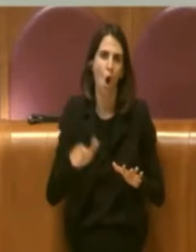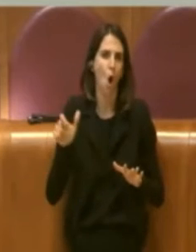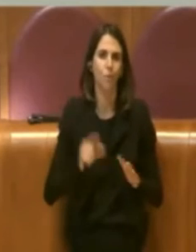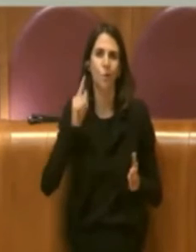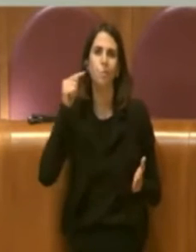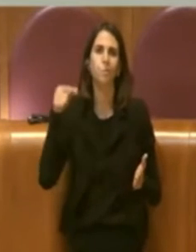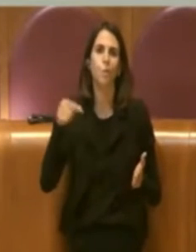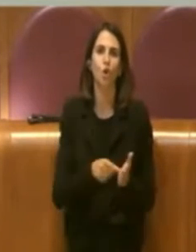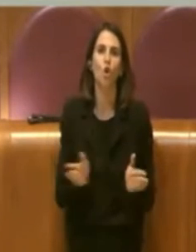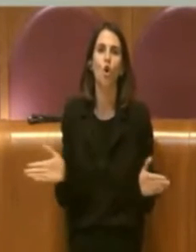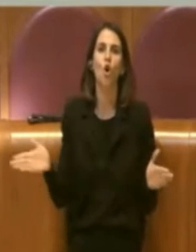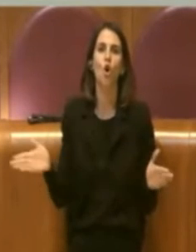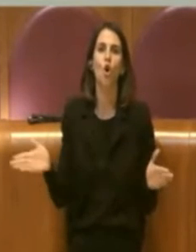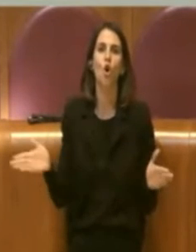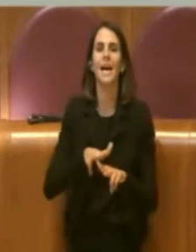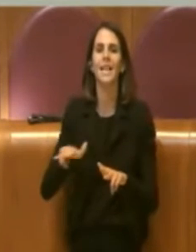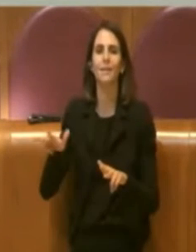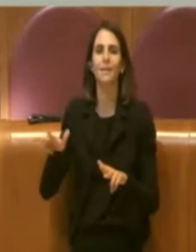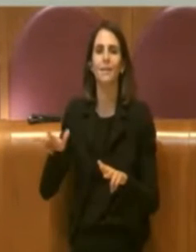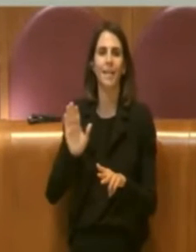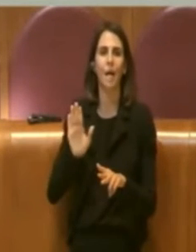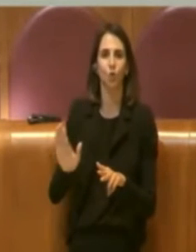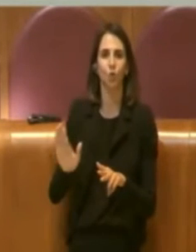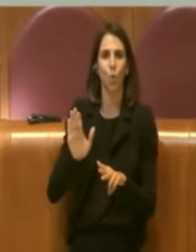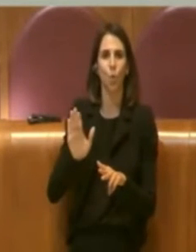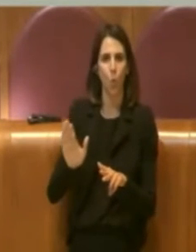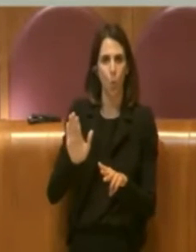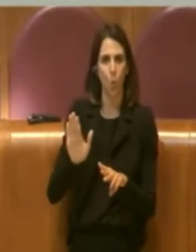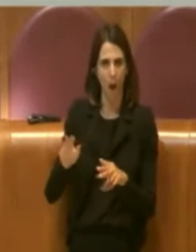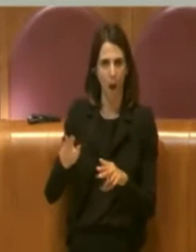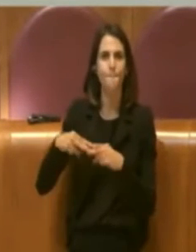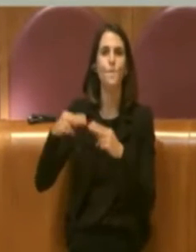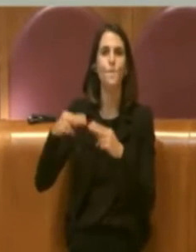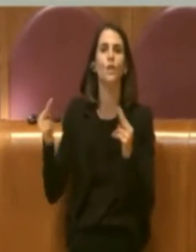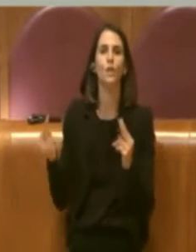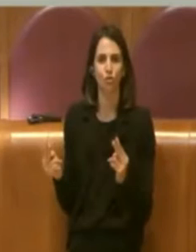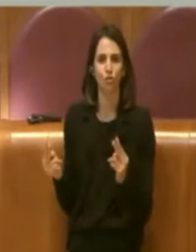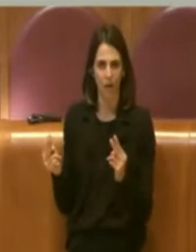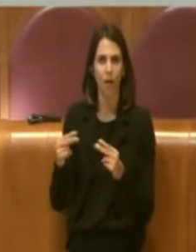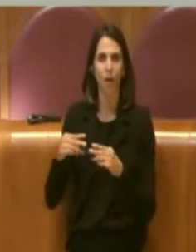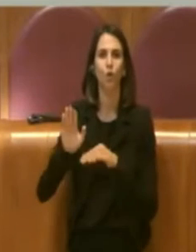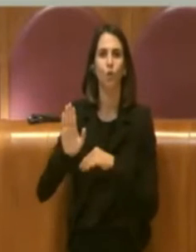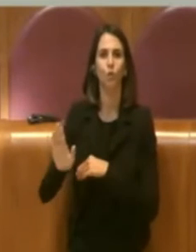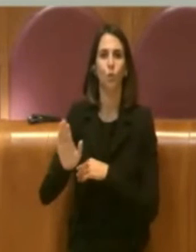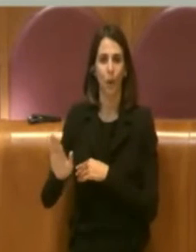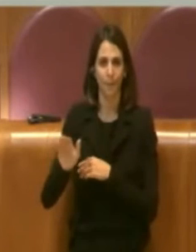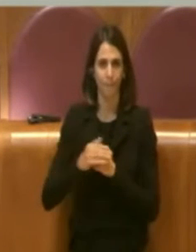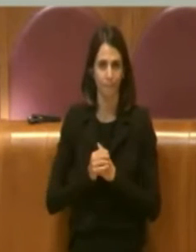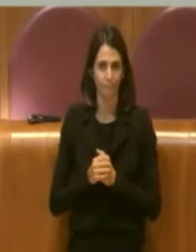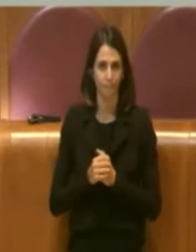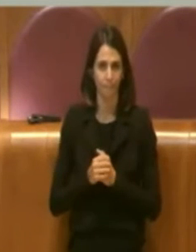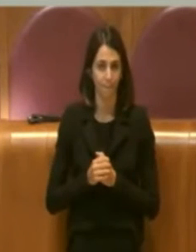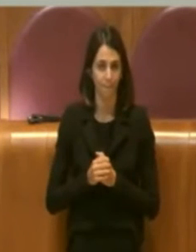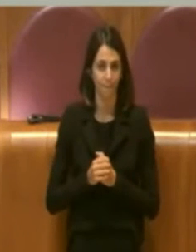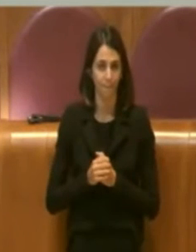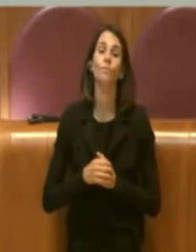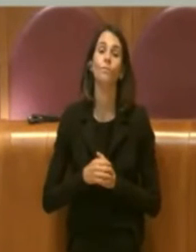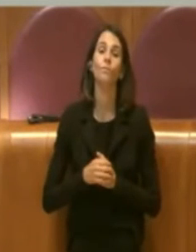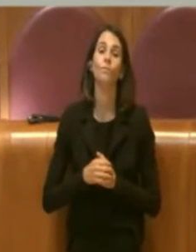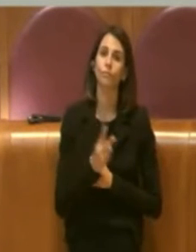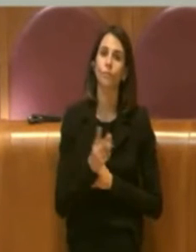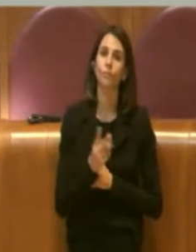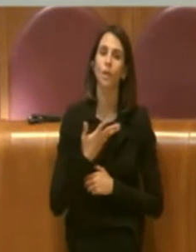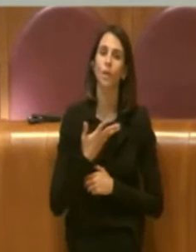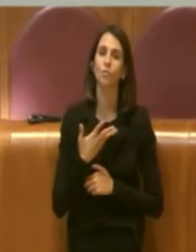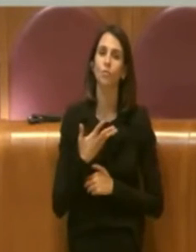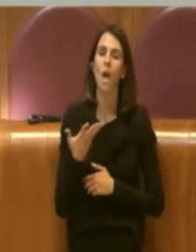presente nel territorio provinciale perché di fatto questo è. In merito ci sono tra l'altro anche una